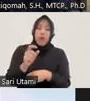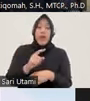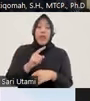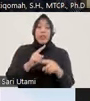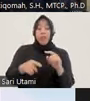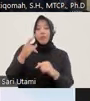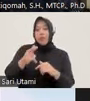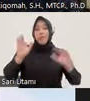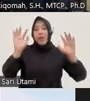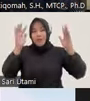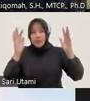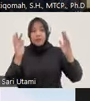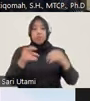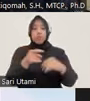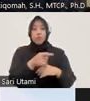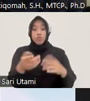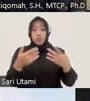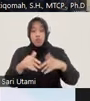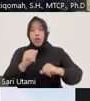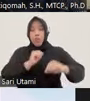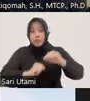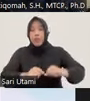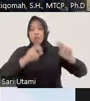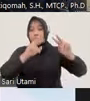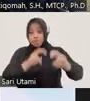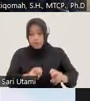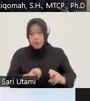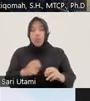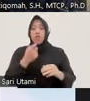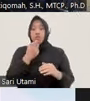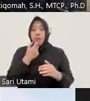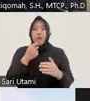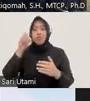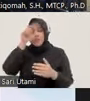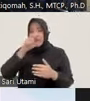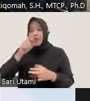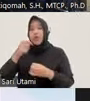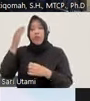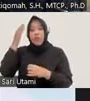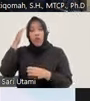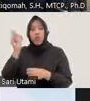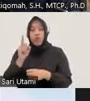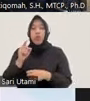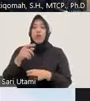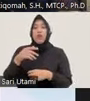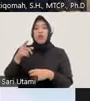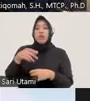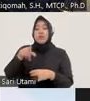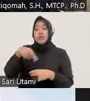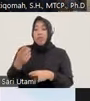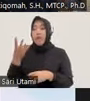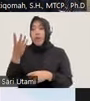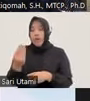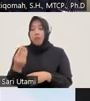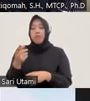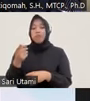mereka sudah melaksanakan penelitian ini dan mencoba untuk mereview dan mencoba untuk memahami sampai sejauh mana keadilan